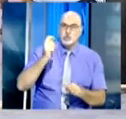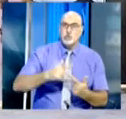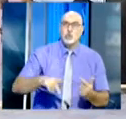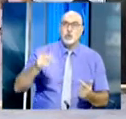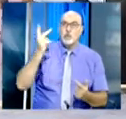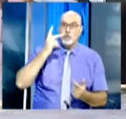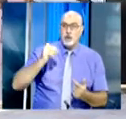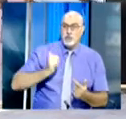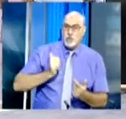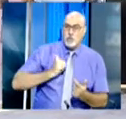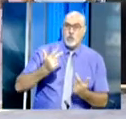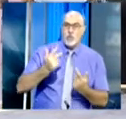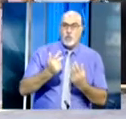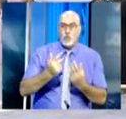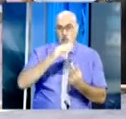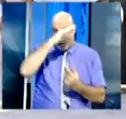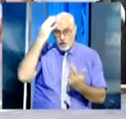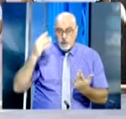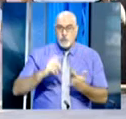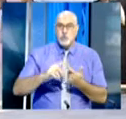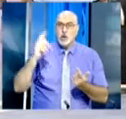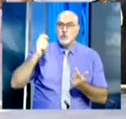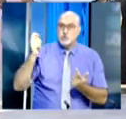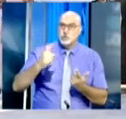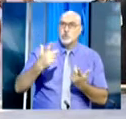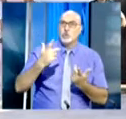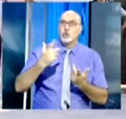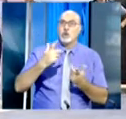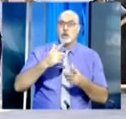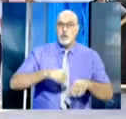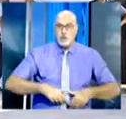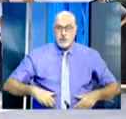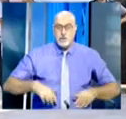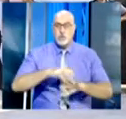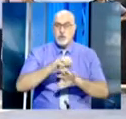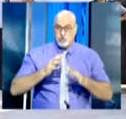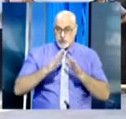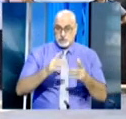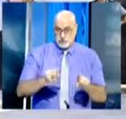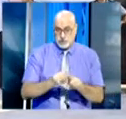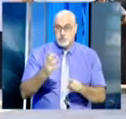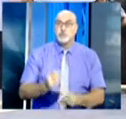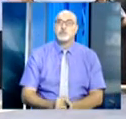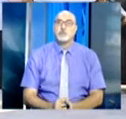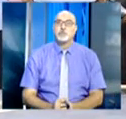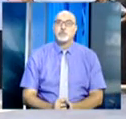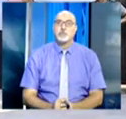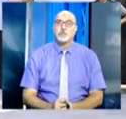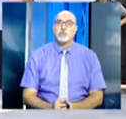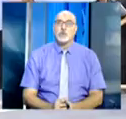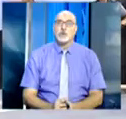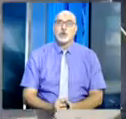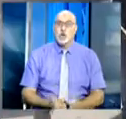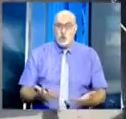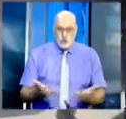جميع شريح المجتمع تشارك معنا في هذه الحملة وسوف تستمر هذه الحملة إلى غاية نهاية